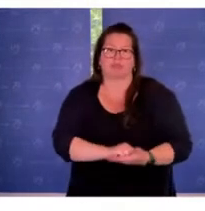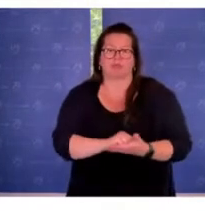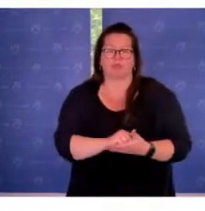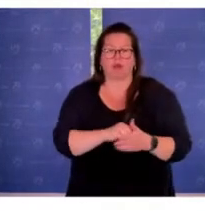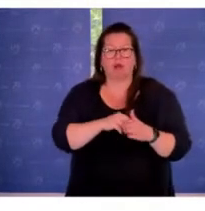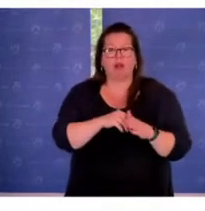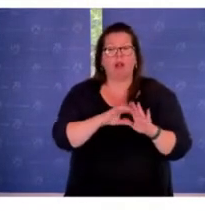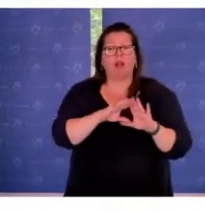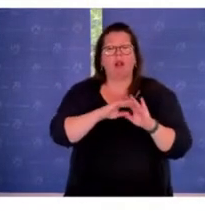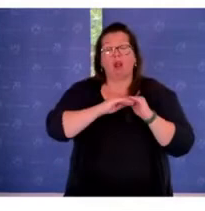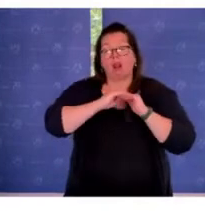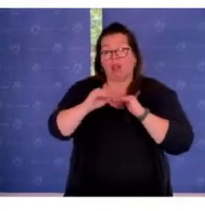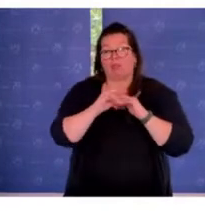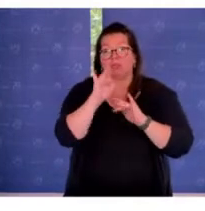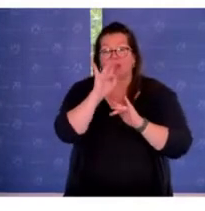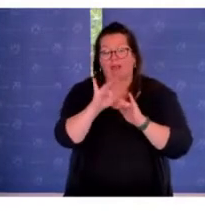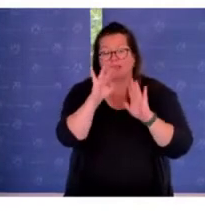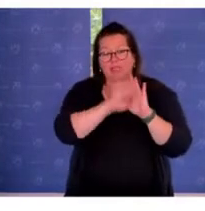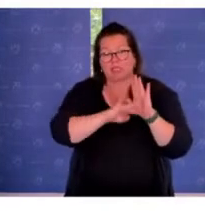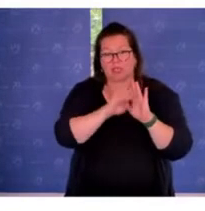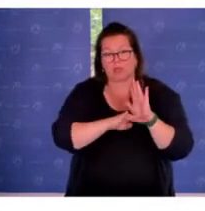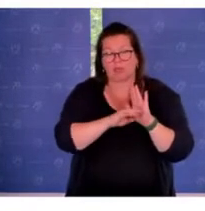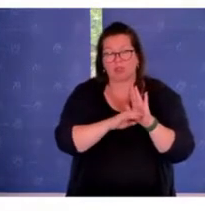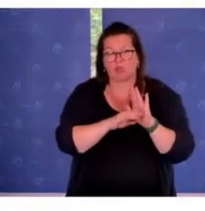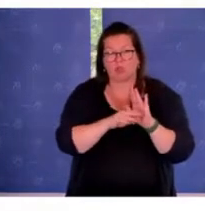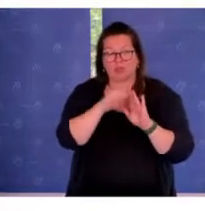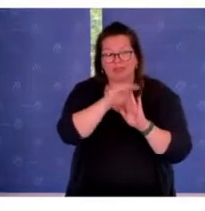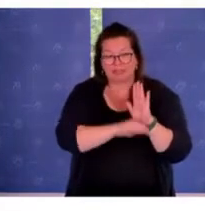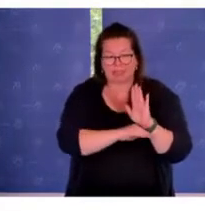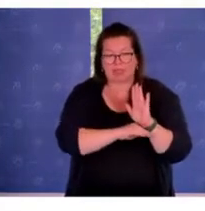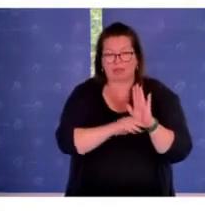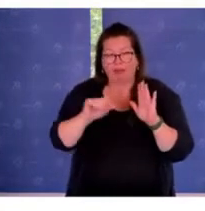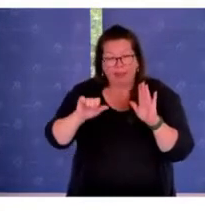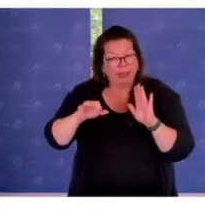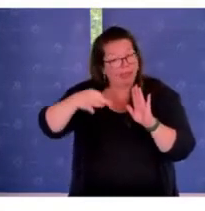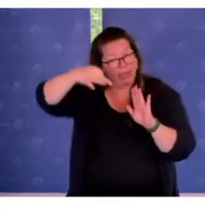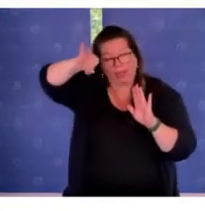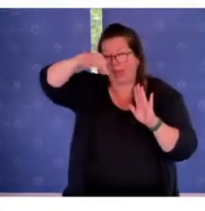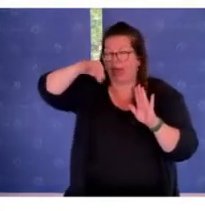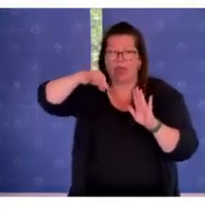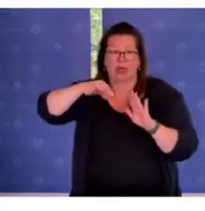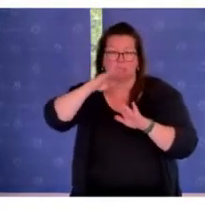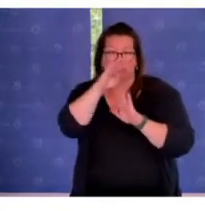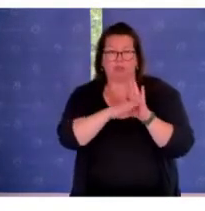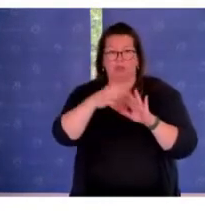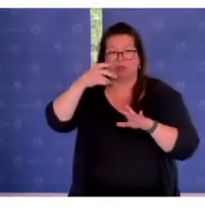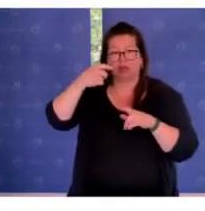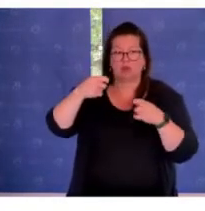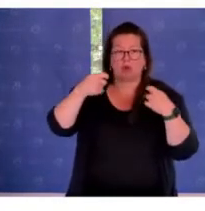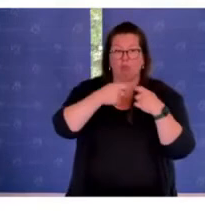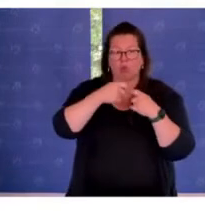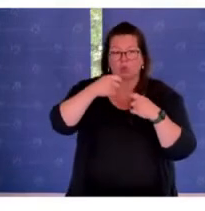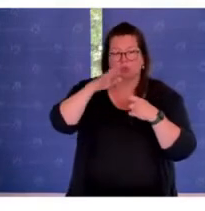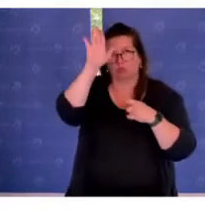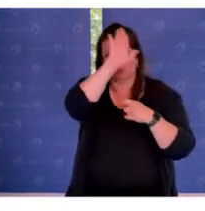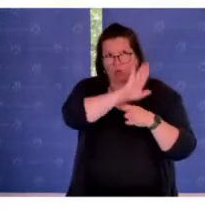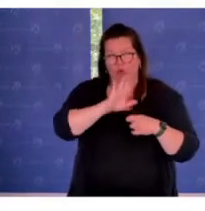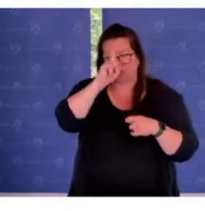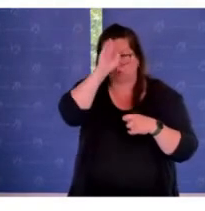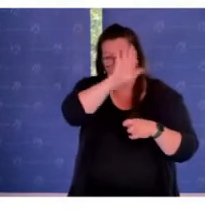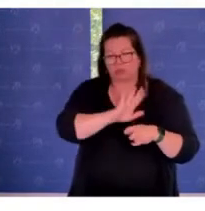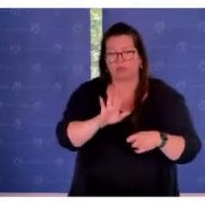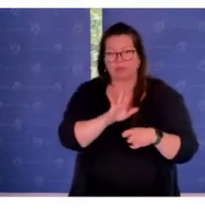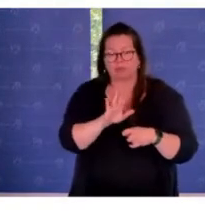Landes-Antidiskriminierungsgesetz das allererste Gesetz in der Bundesrepublik in einem Land gewesen ist, in dem das Thema